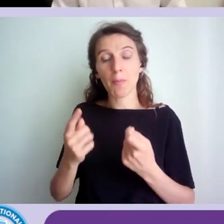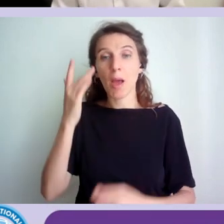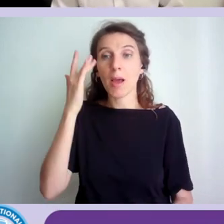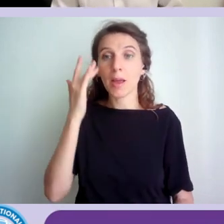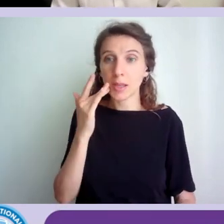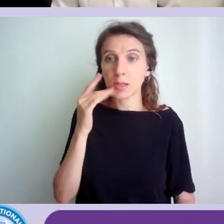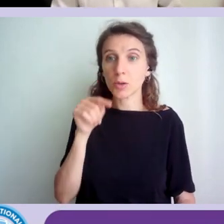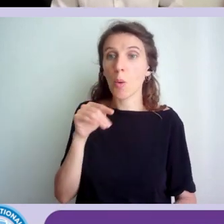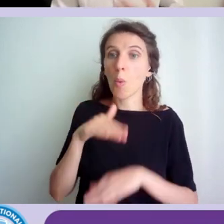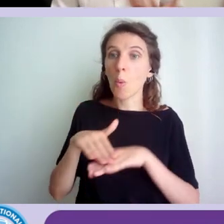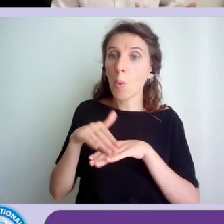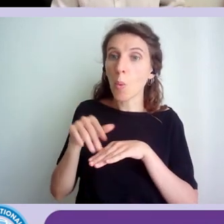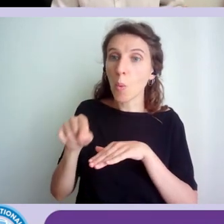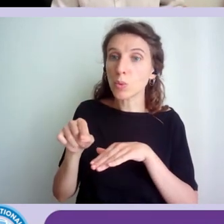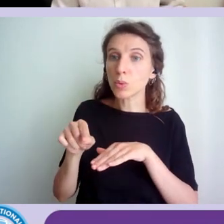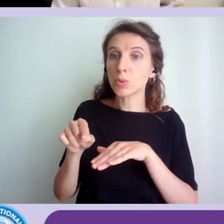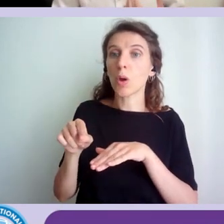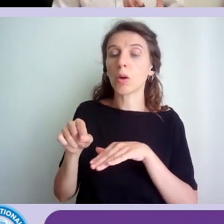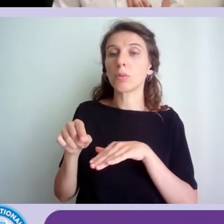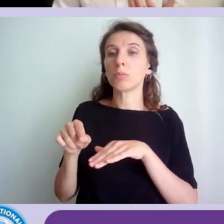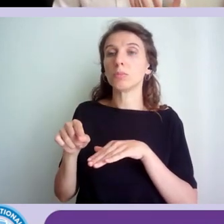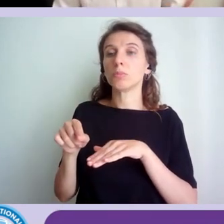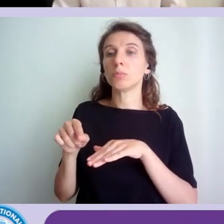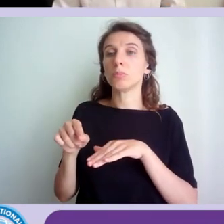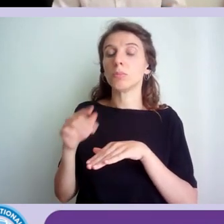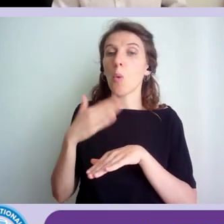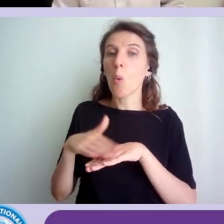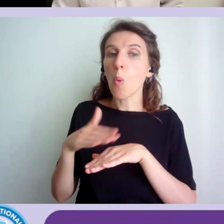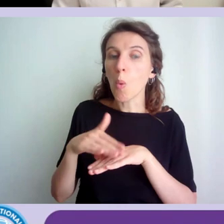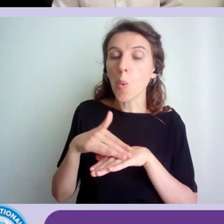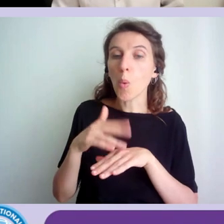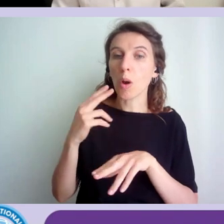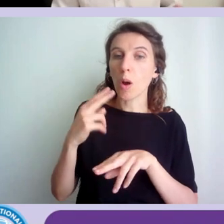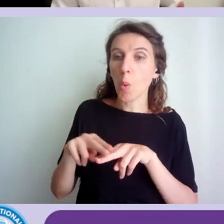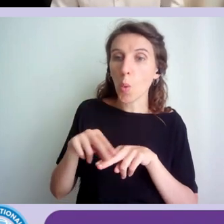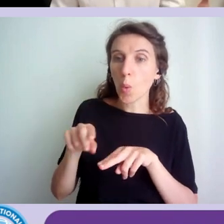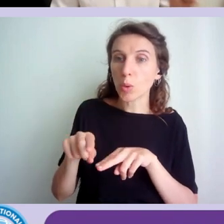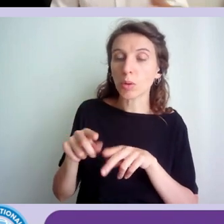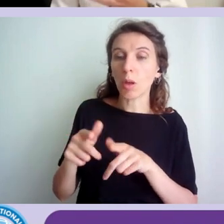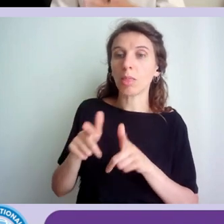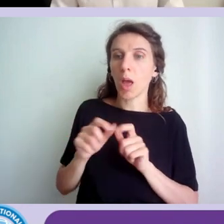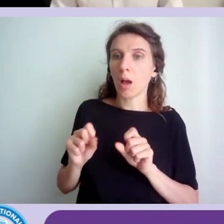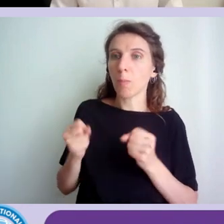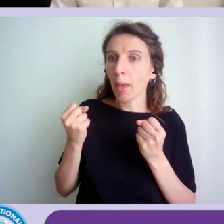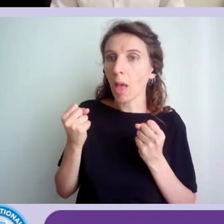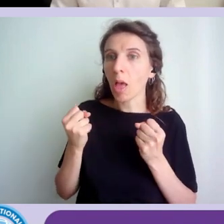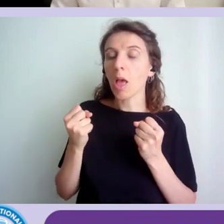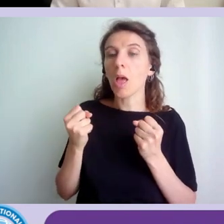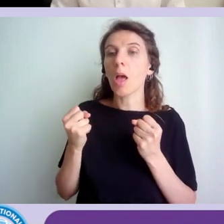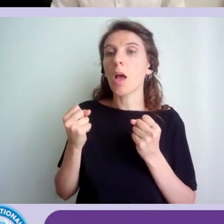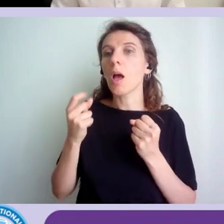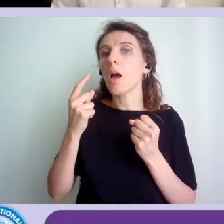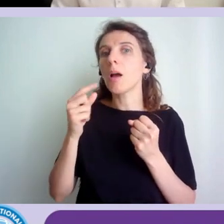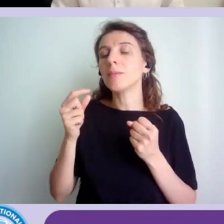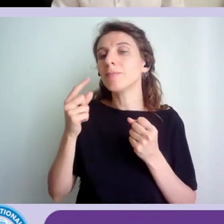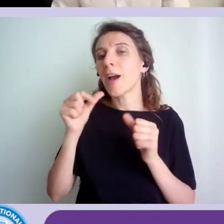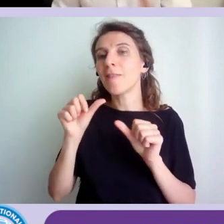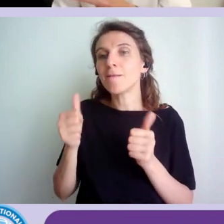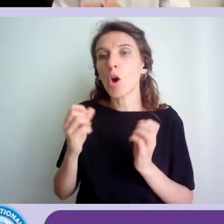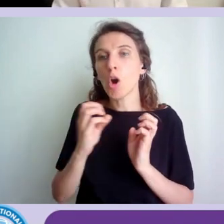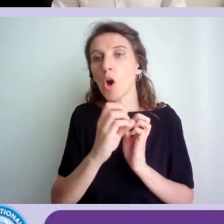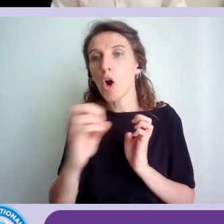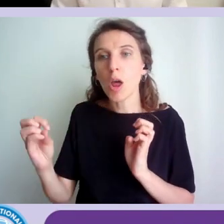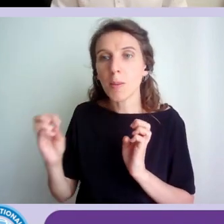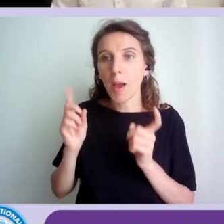sistema di procurarmi o procurarci dei danni nelle varie dimensioni del